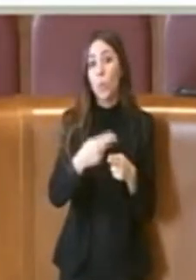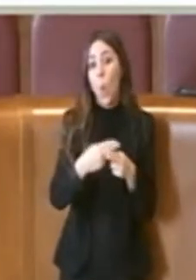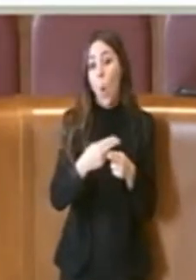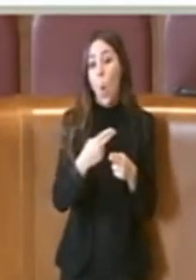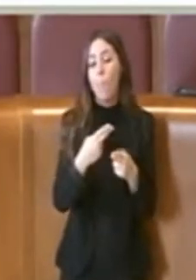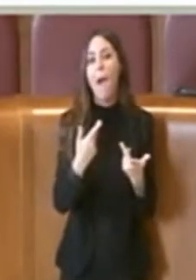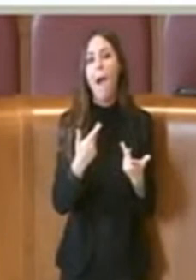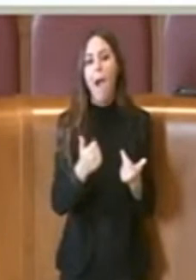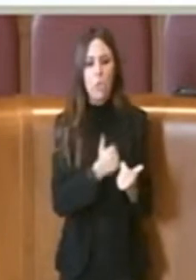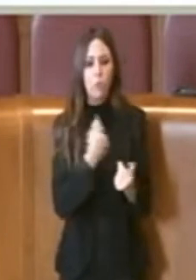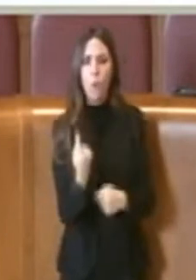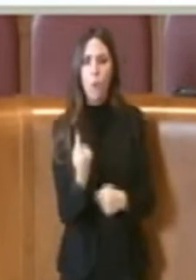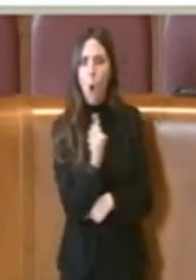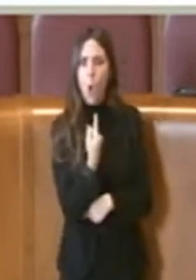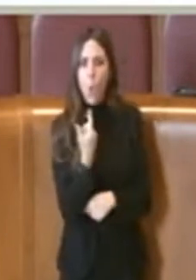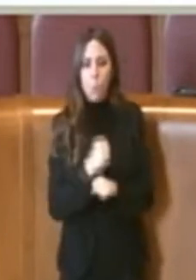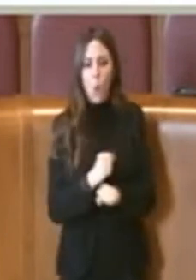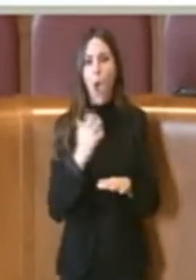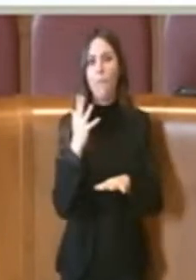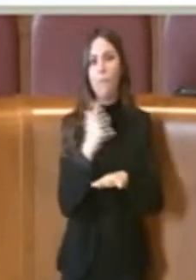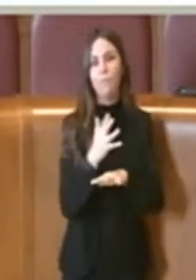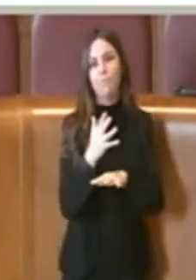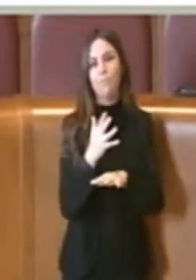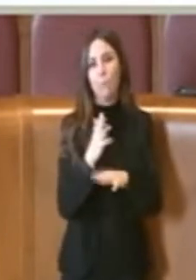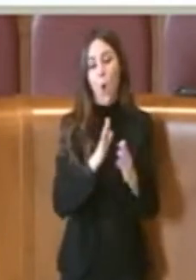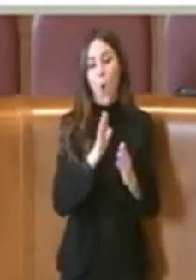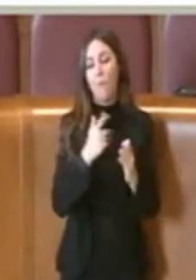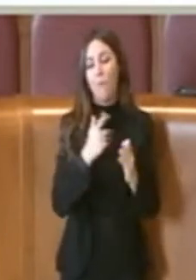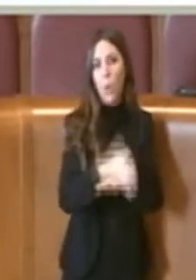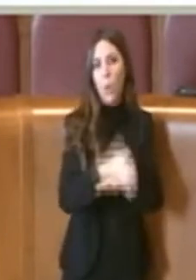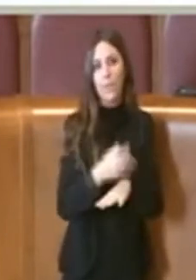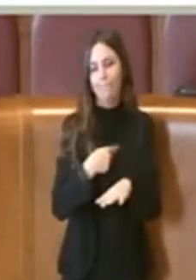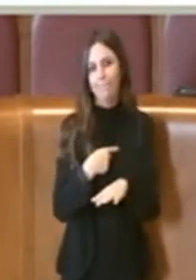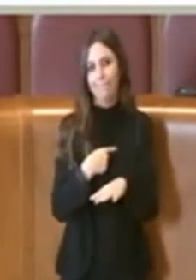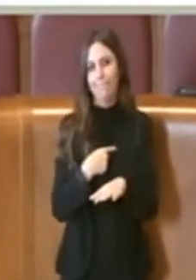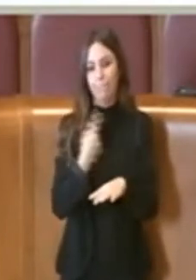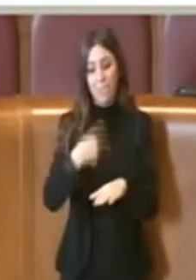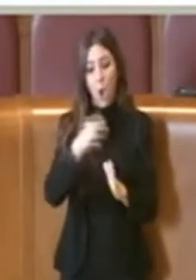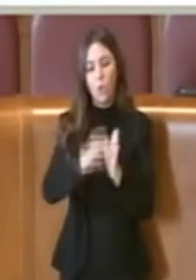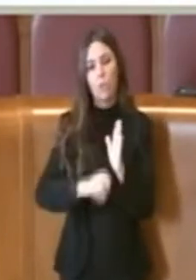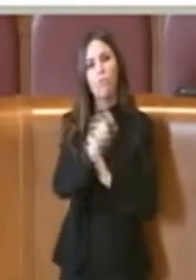affrontare, in questo ordine del giorno siamo molto chiari, perciò